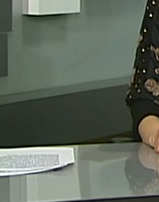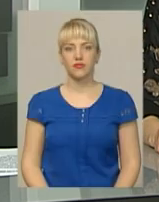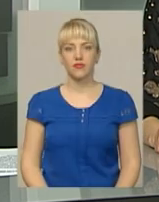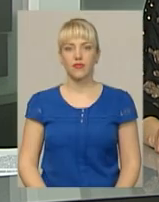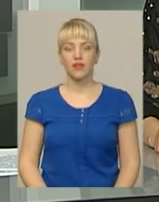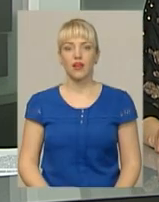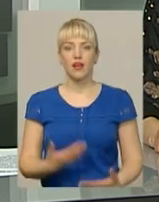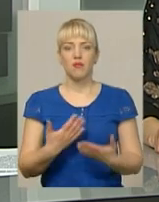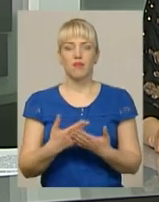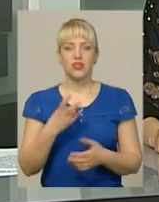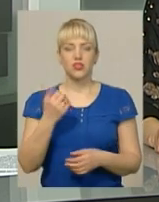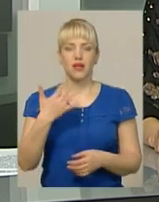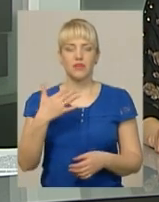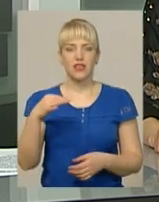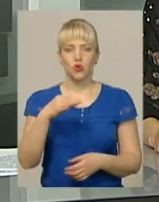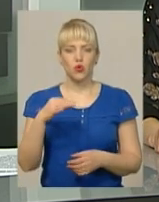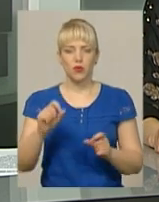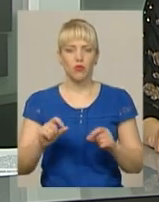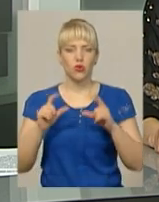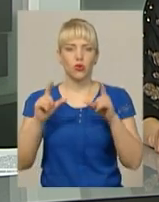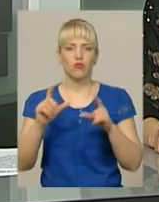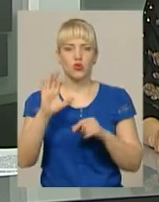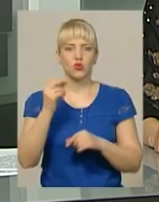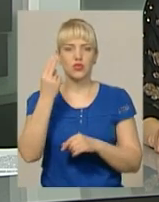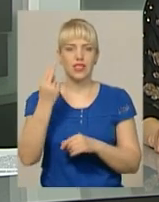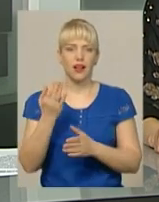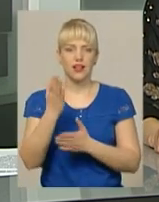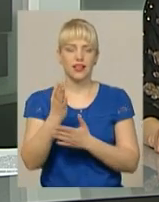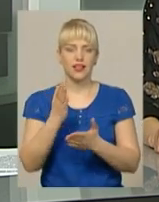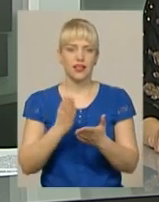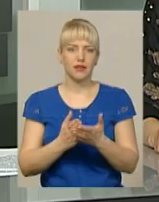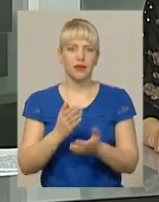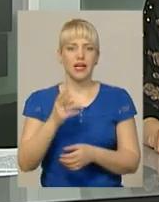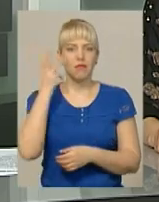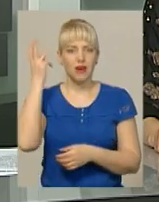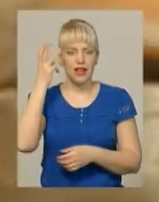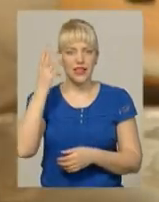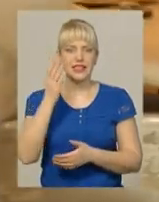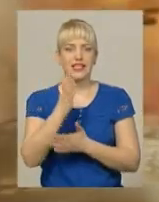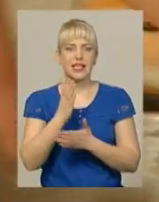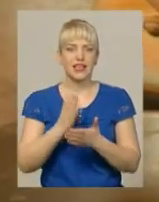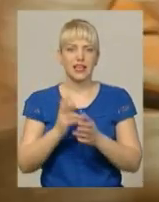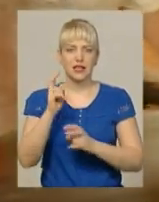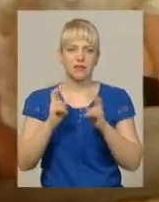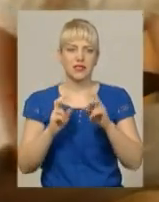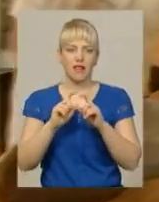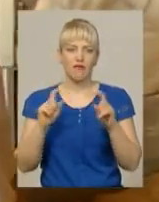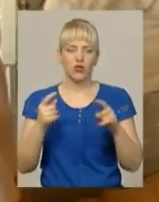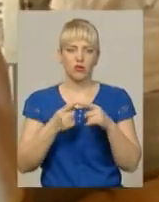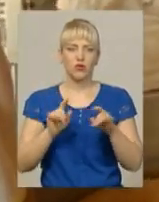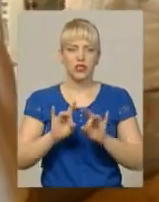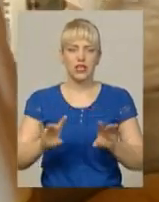Майже на 50 копійок подорожчав соціальний хліб Хмельницького хлібзаводу. Про це повідомила заступник директора підприємства